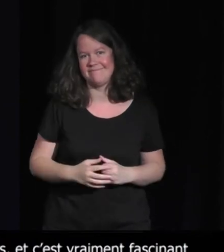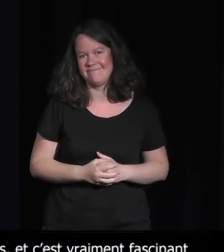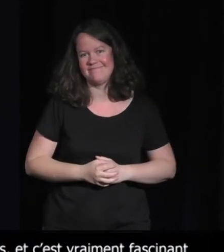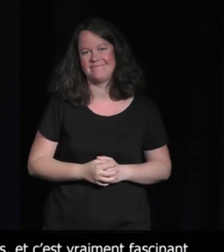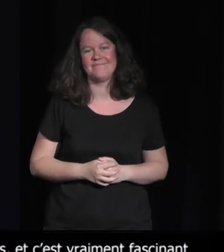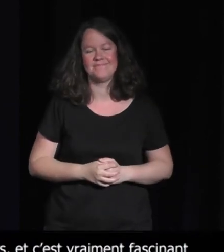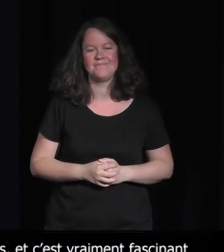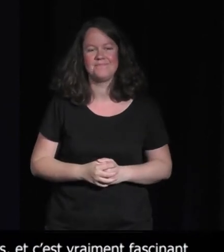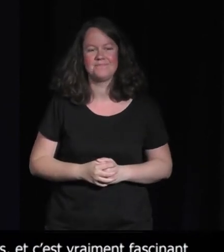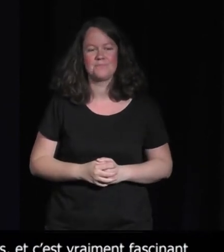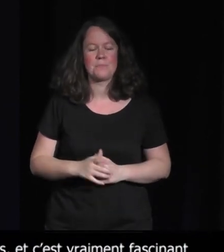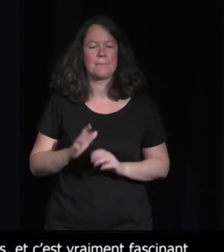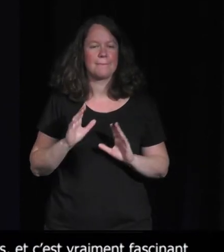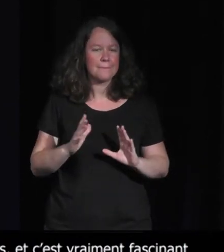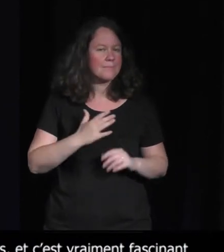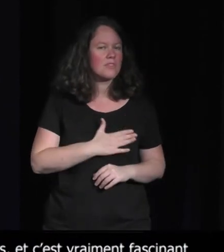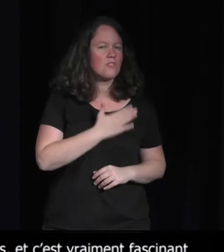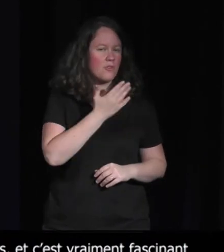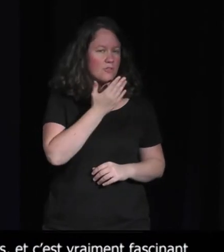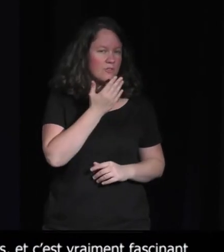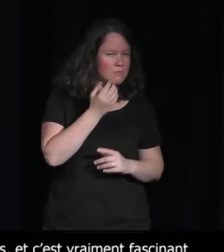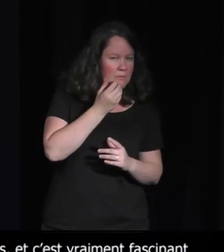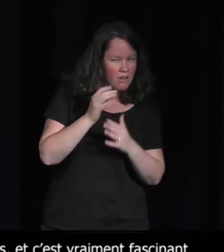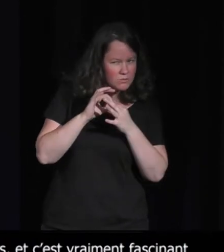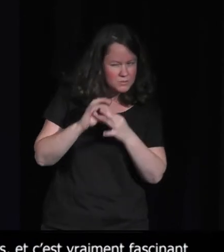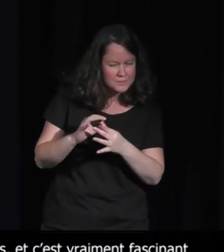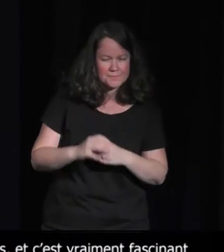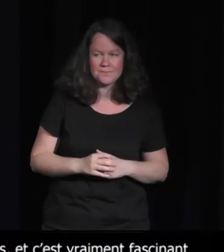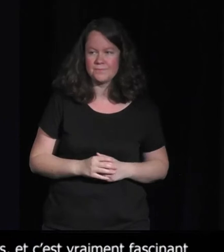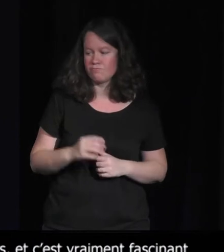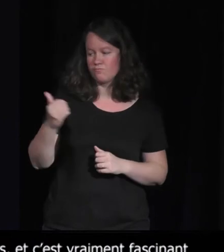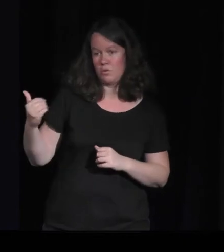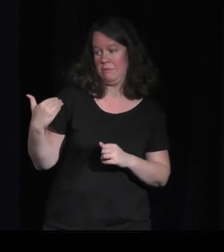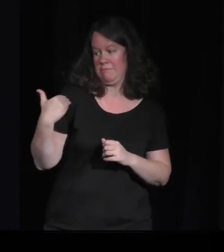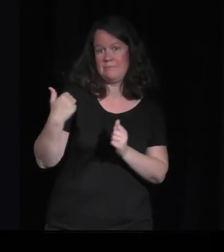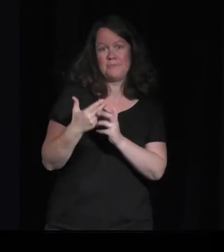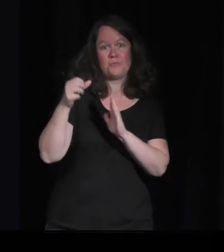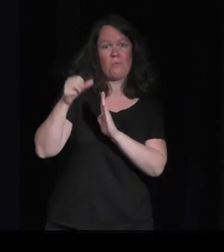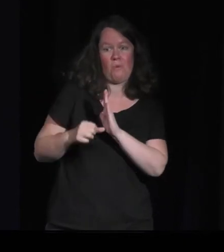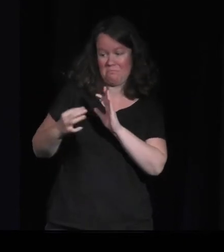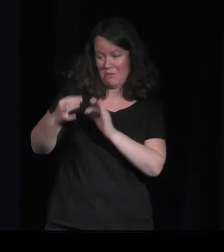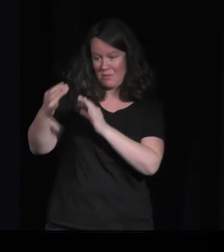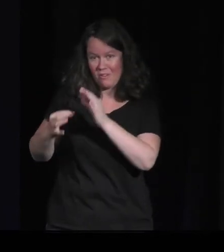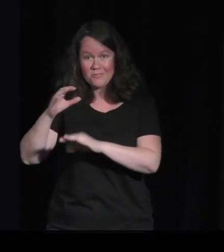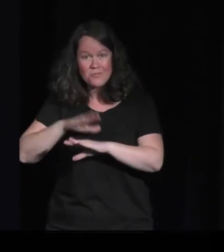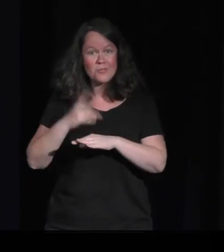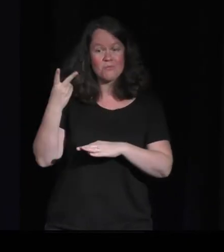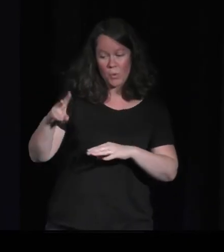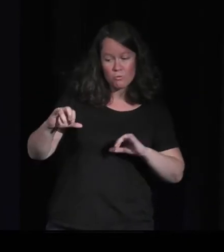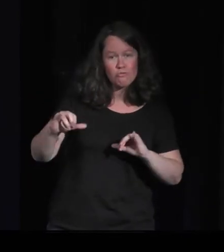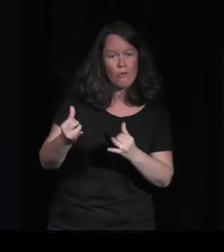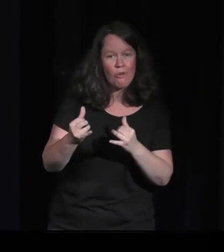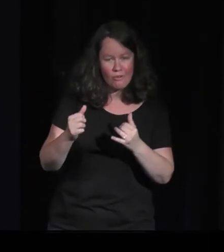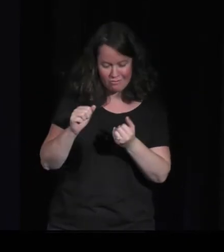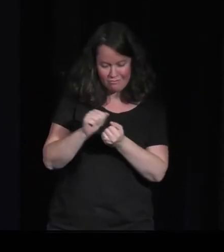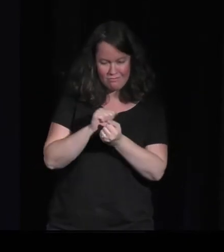continuer sur cette piste-là, parce que finalement, c'est assez amusant. Tu dis que tu as découvert ces auteurs il y a quelques mois, alors que Paper Beast est sorti il y